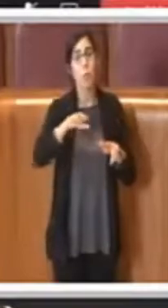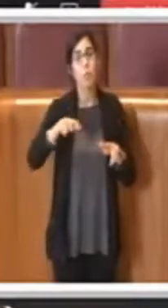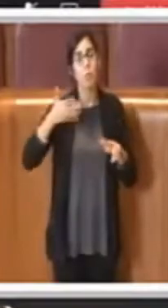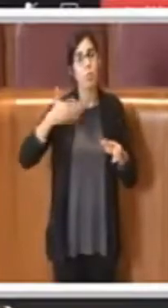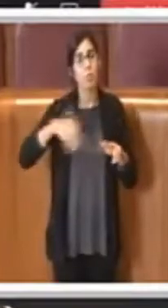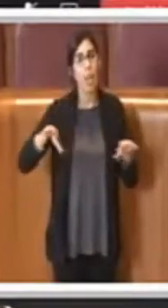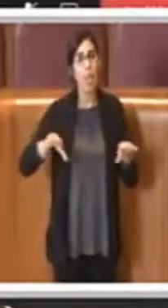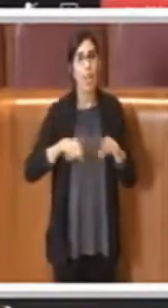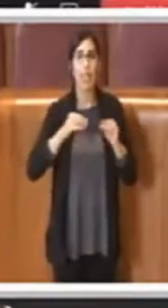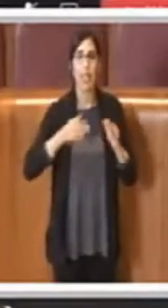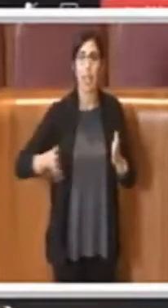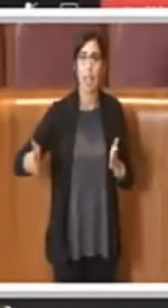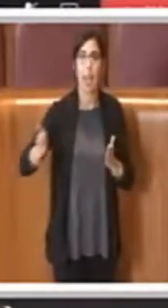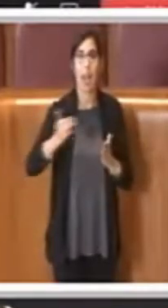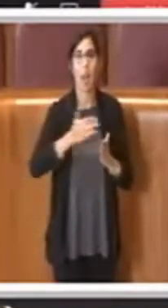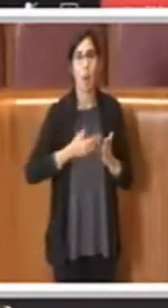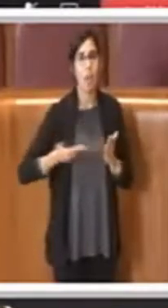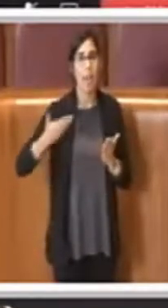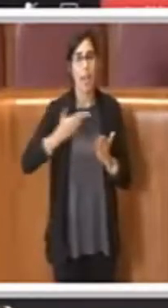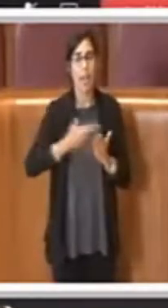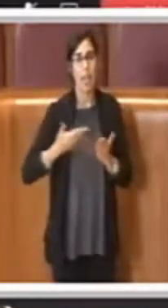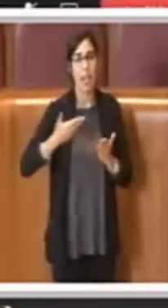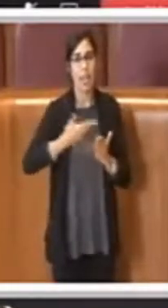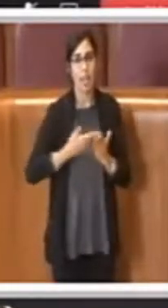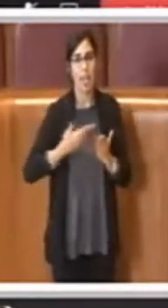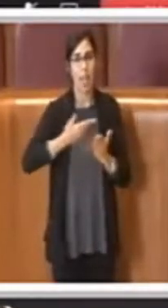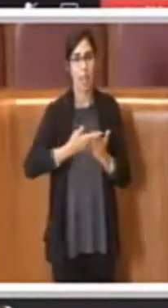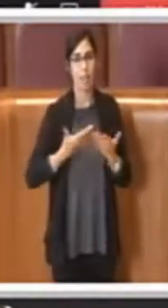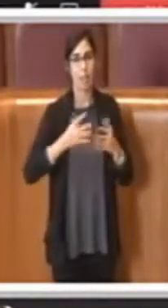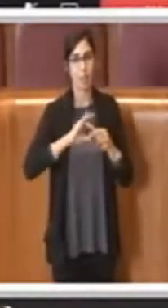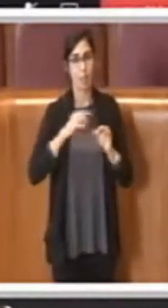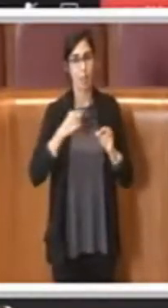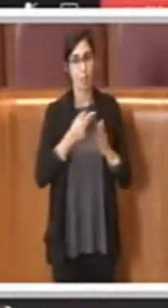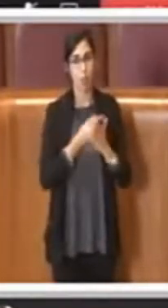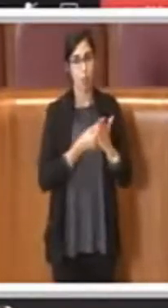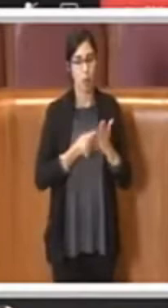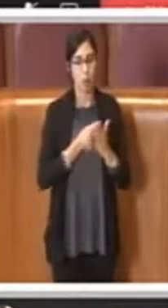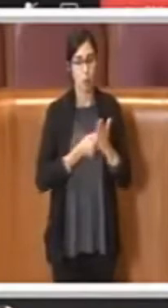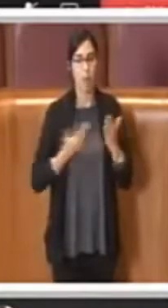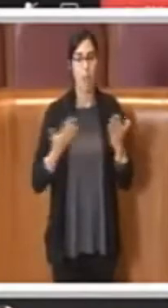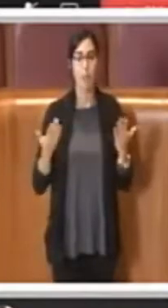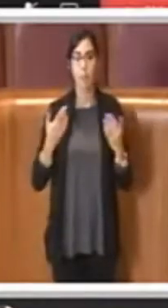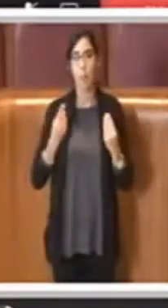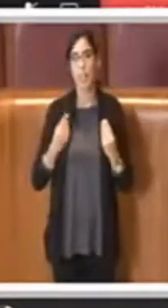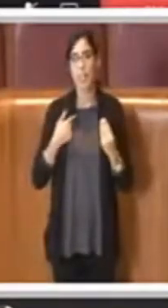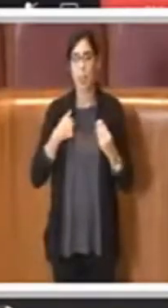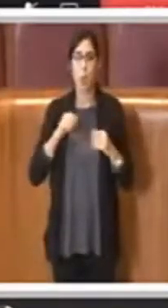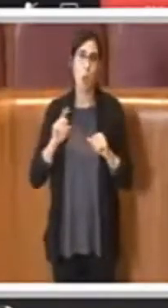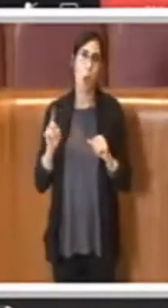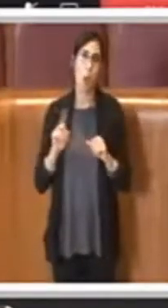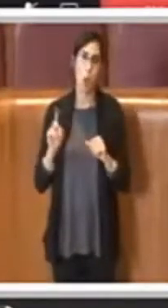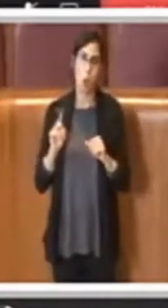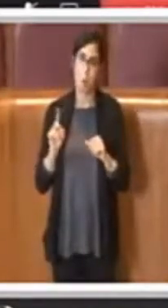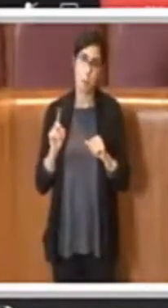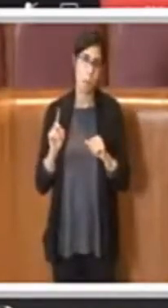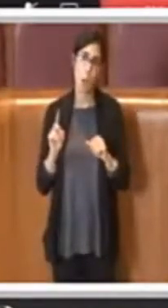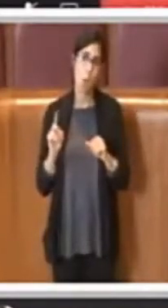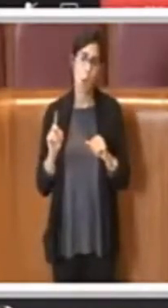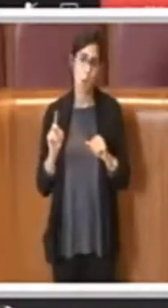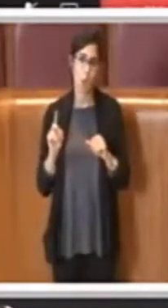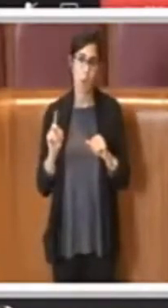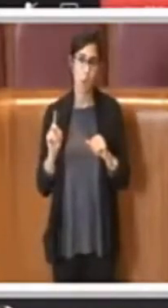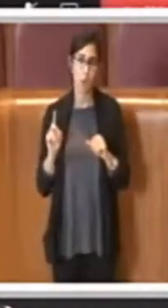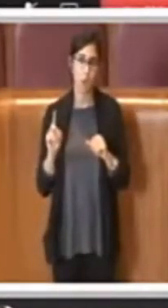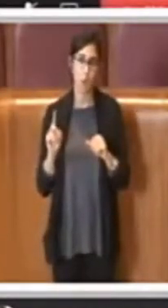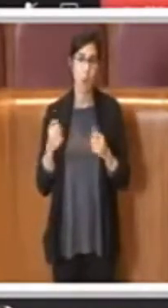richieste per questi progetti. Quindi io non posso, cioè